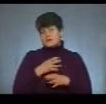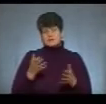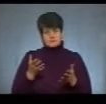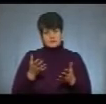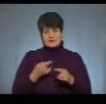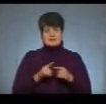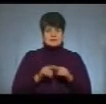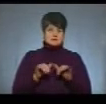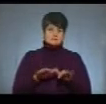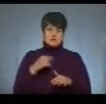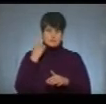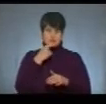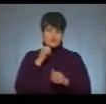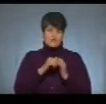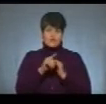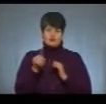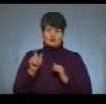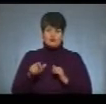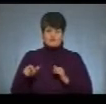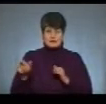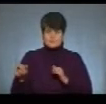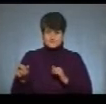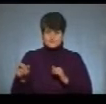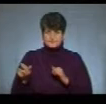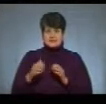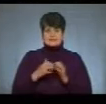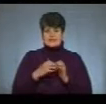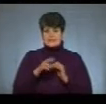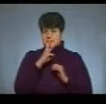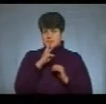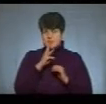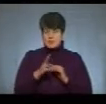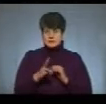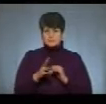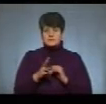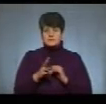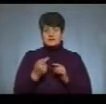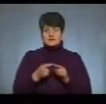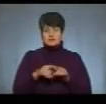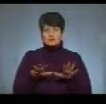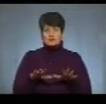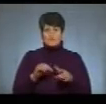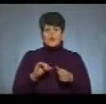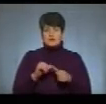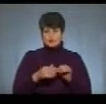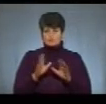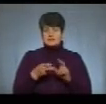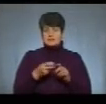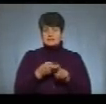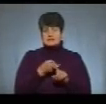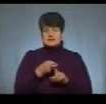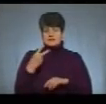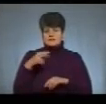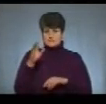відома, тому що це є справа персональної кожної людини. Середня заробітна плата, тобто це від посадового кладу буде залежати 20%